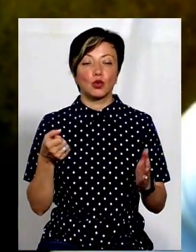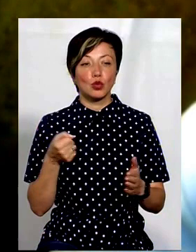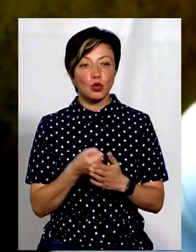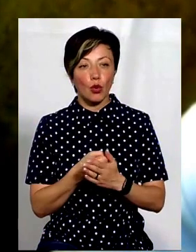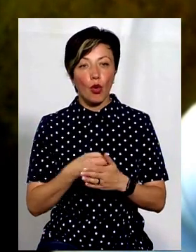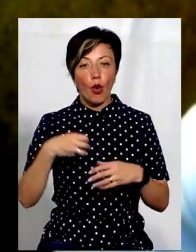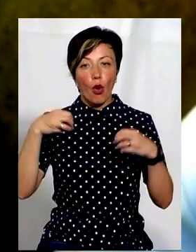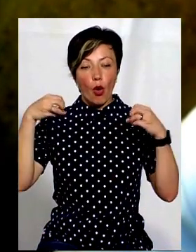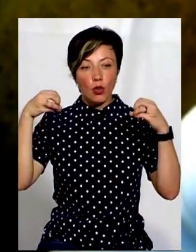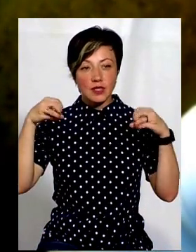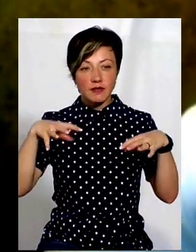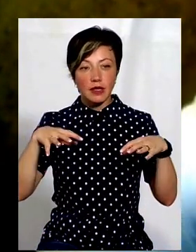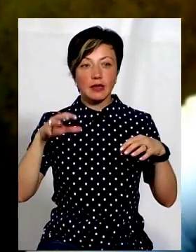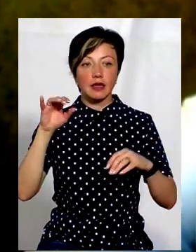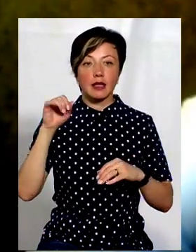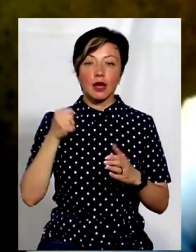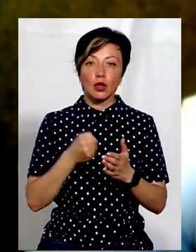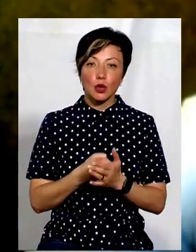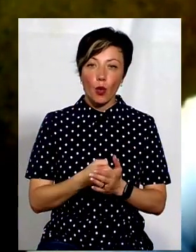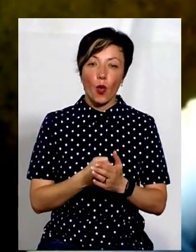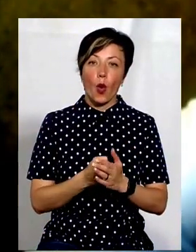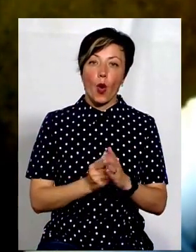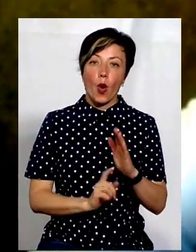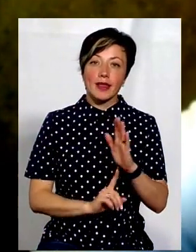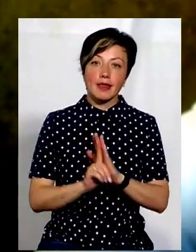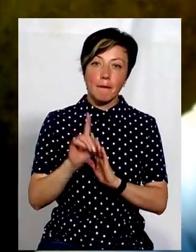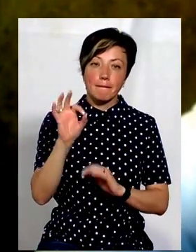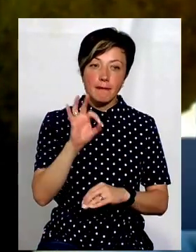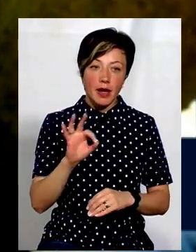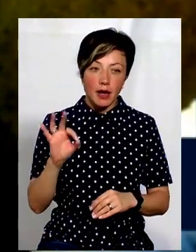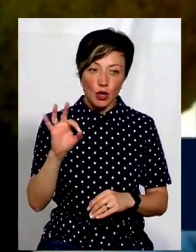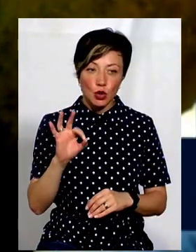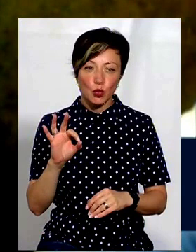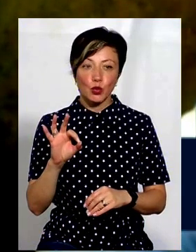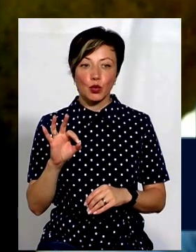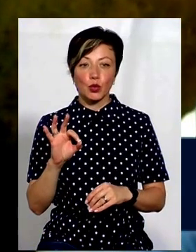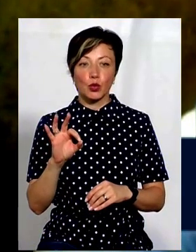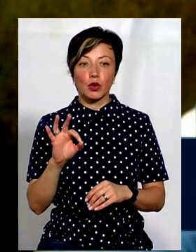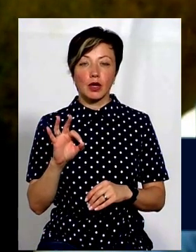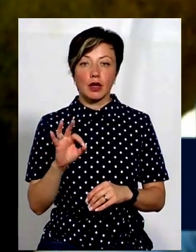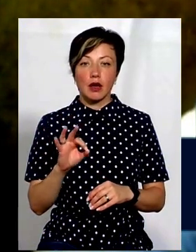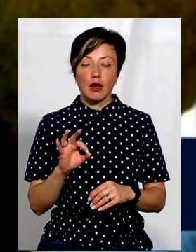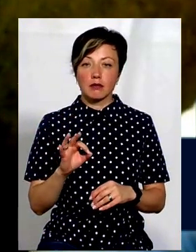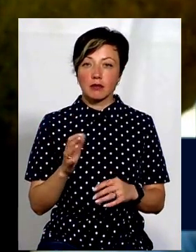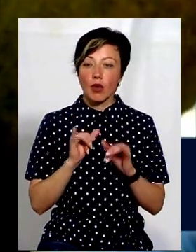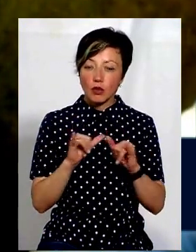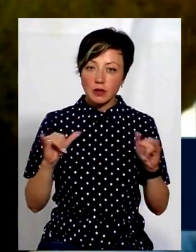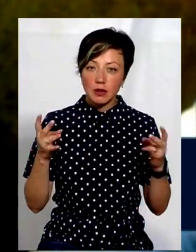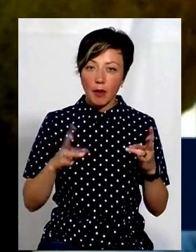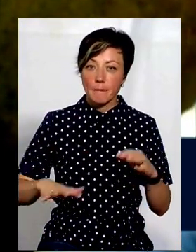освітлення, до температури. Адже починаємо ми розведення з